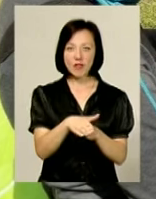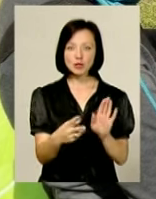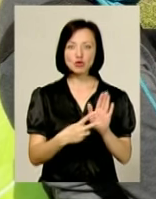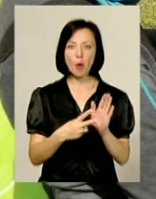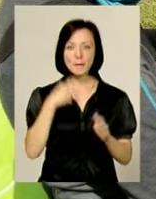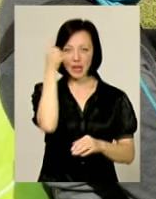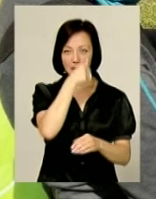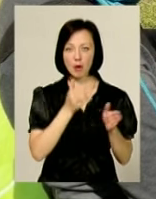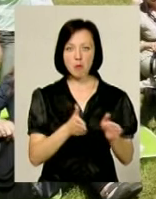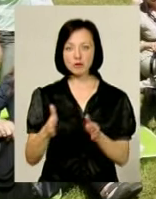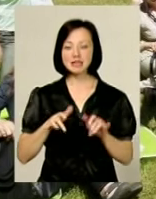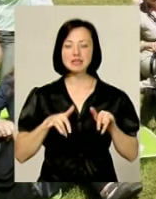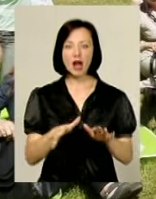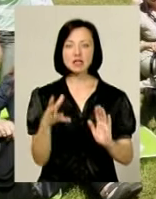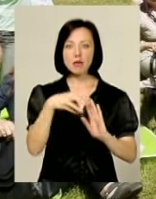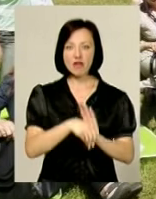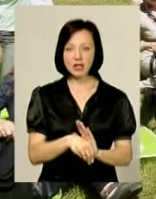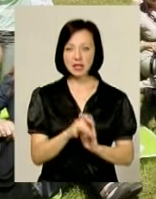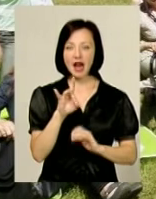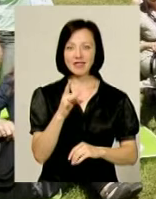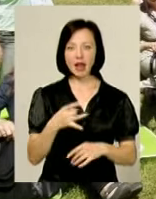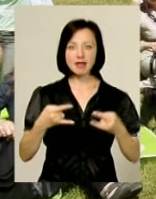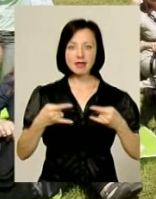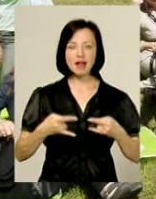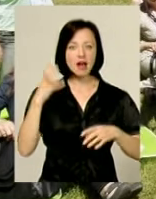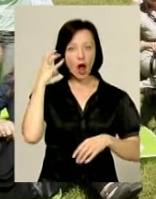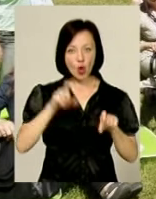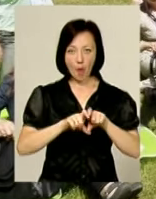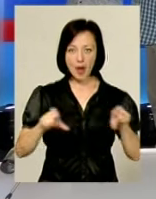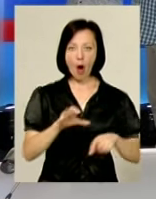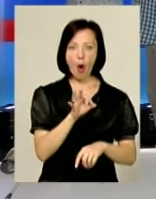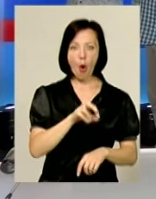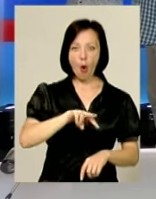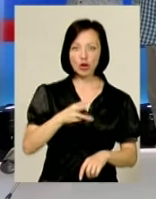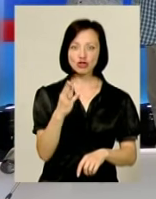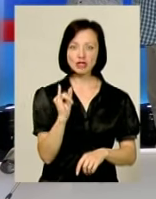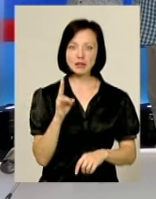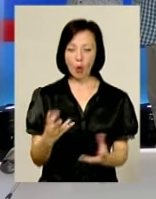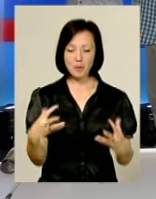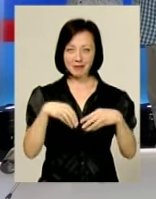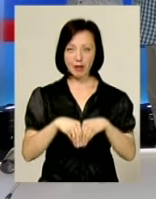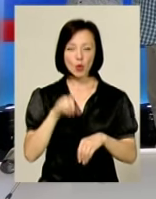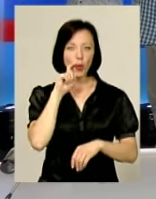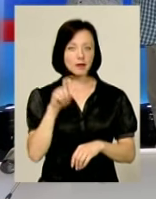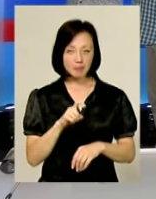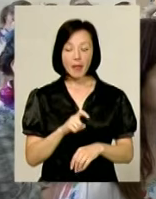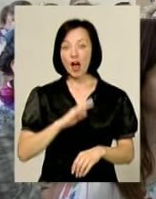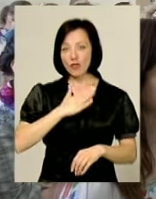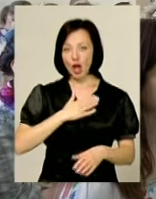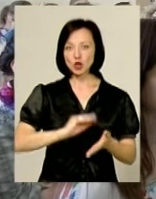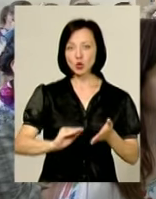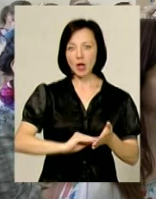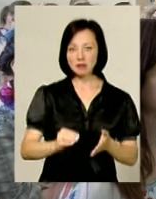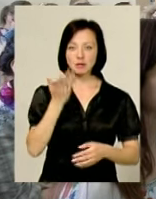сьомий рік поспіль. Захід запроваджений Рівненською телерадіокомпанією та Ольштинським відділом обліднання українців. До речі, вітчизняні